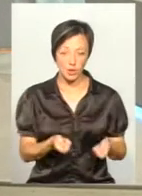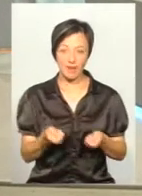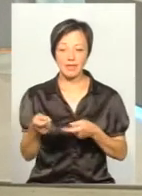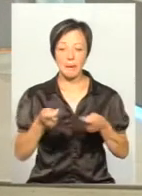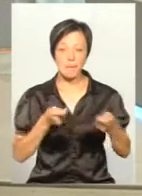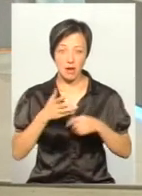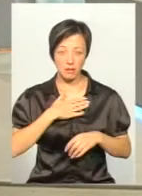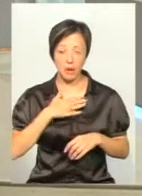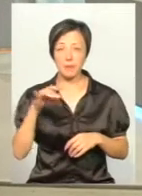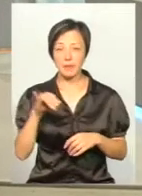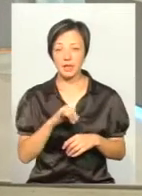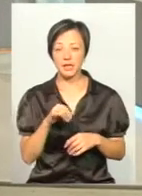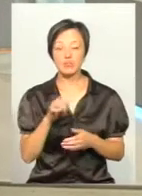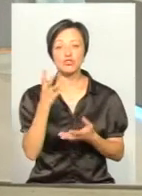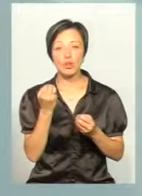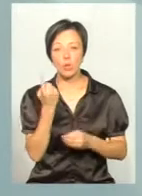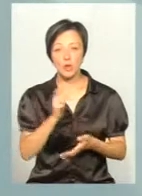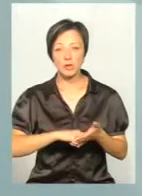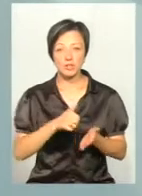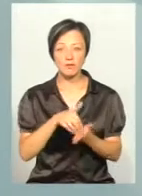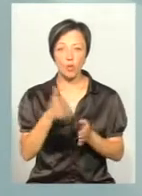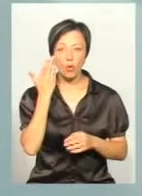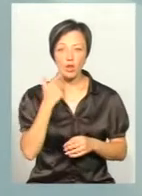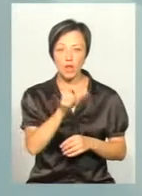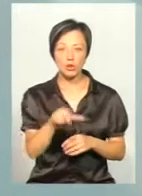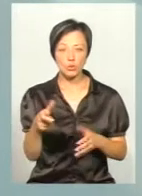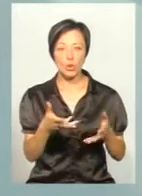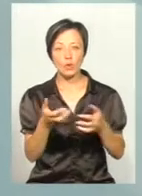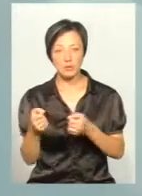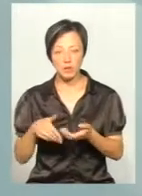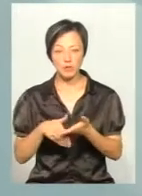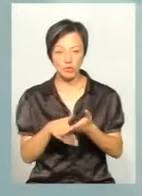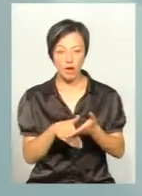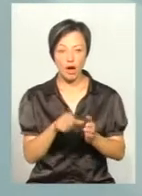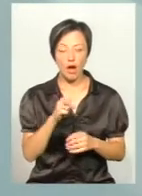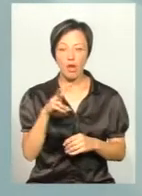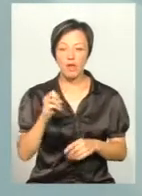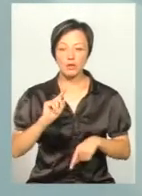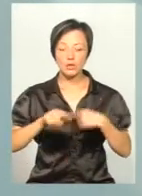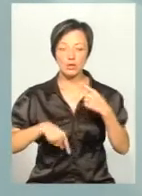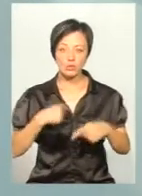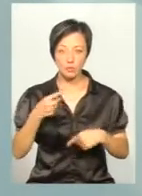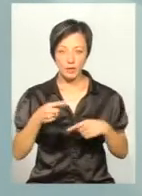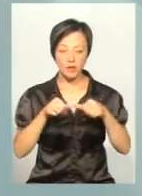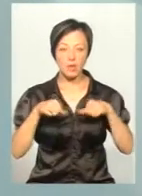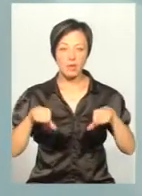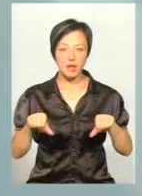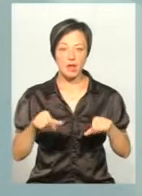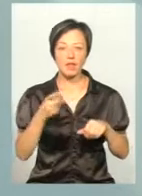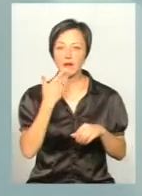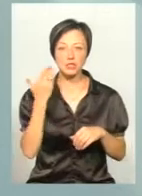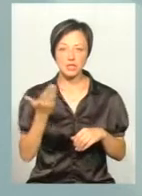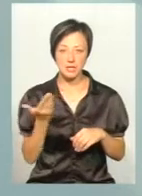І ще причина відмови – це тоді, коли люди отримали допомогу, але до наступної комісії не